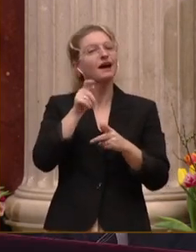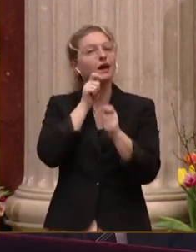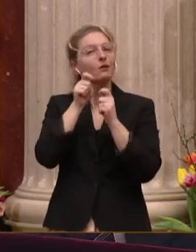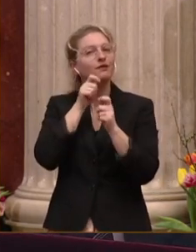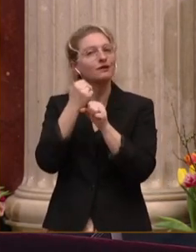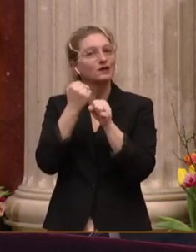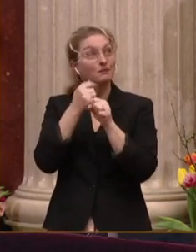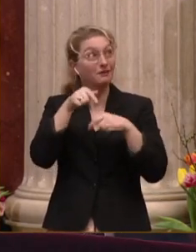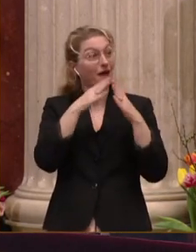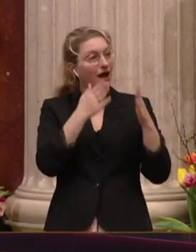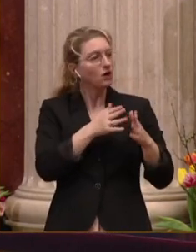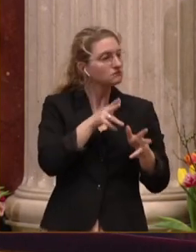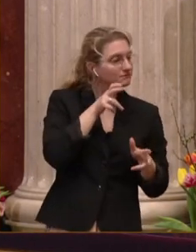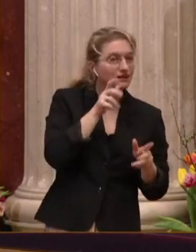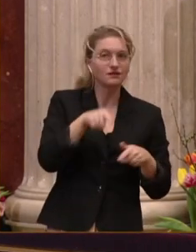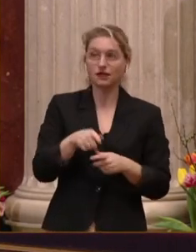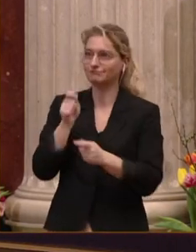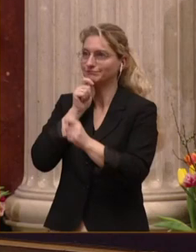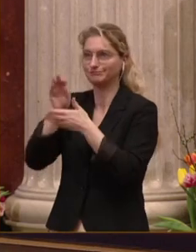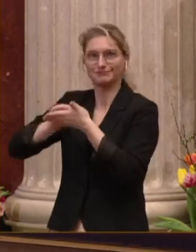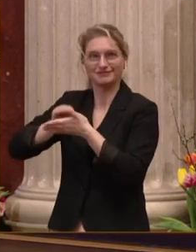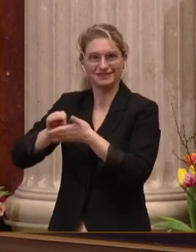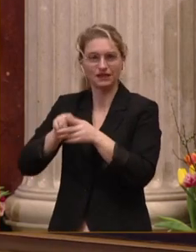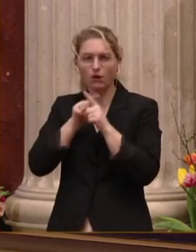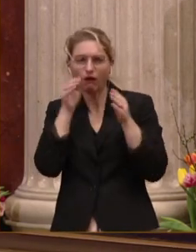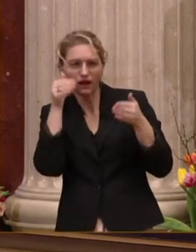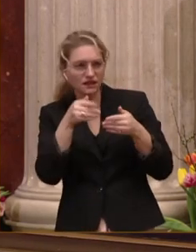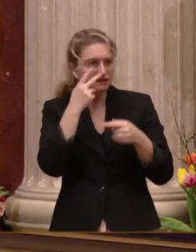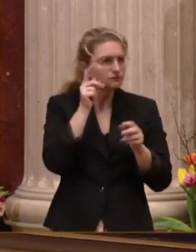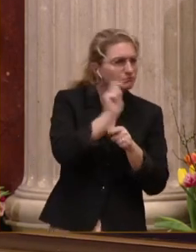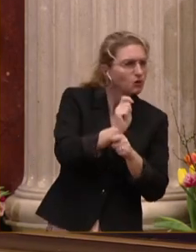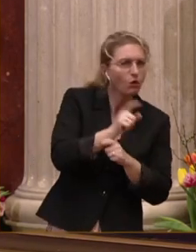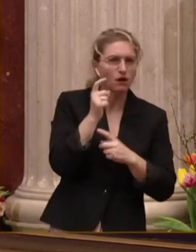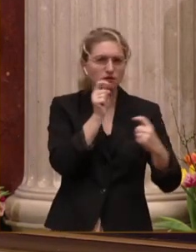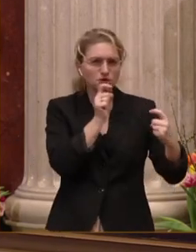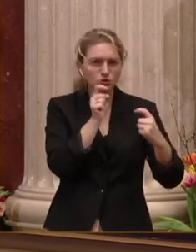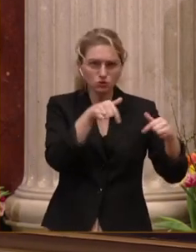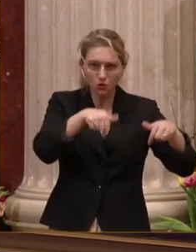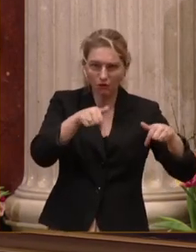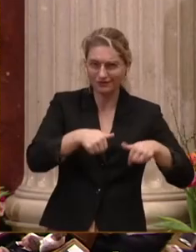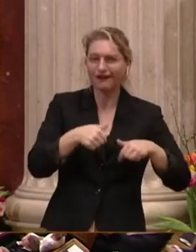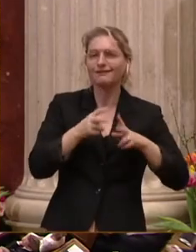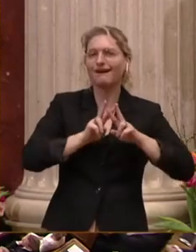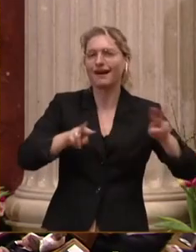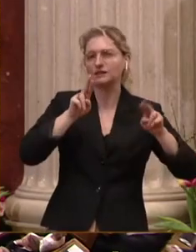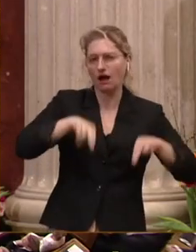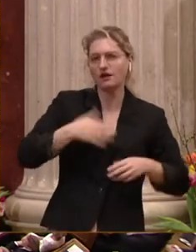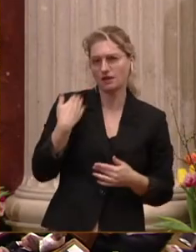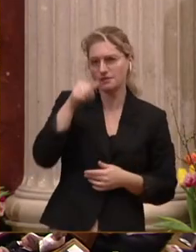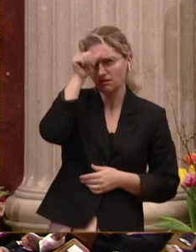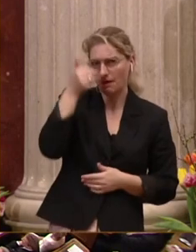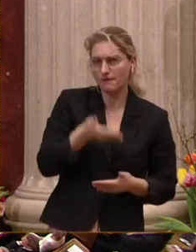Reportagen aus dem Reichsrat und sich intensiv auch mit den Diskussionen hier befasst hat. Und er hat einmal gemeint,